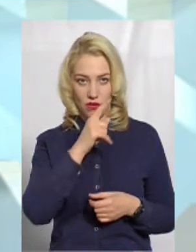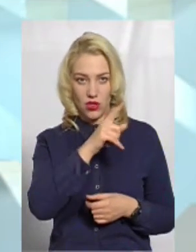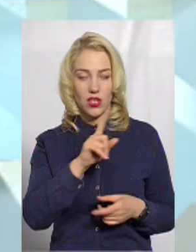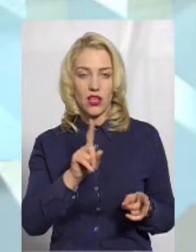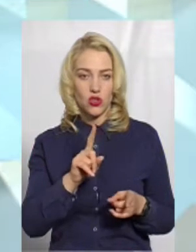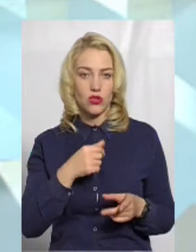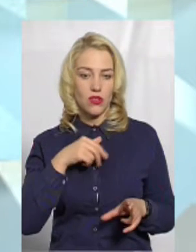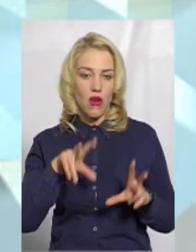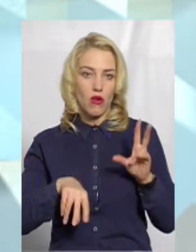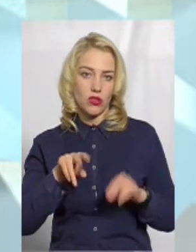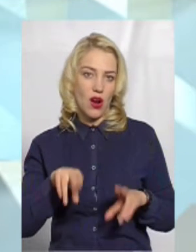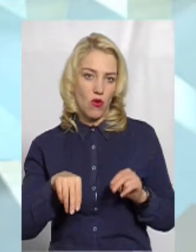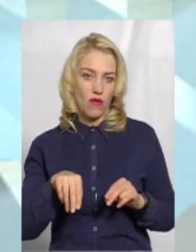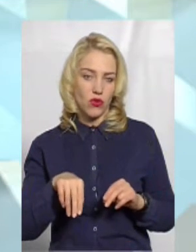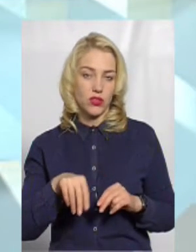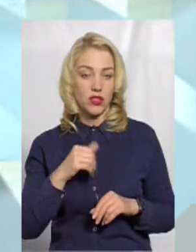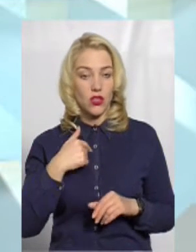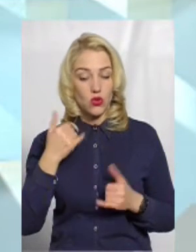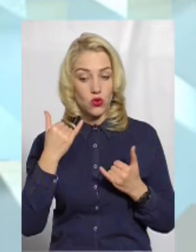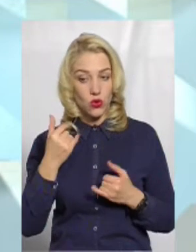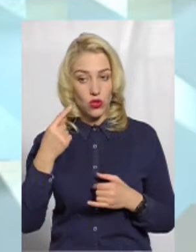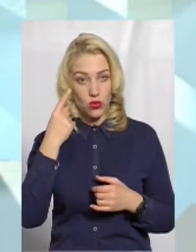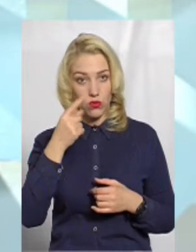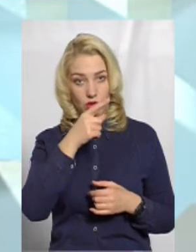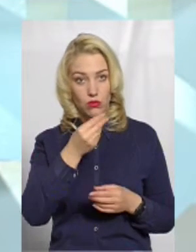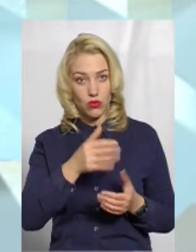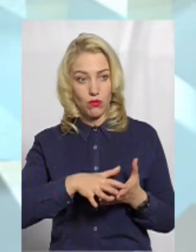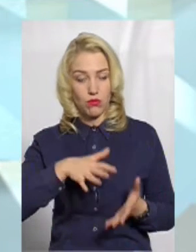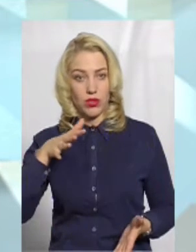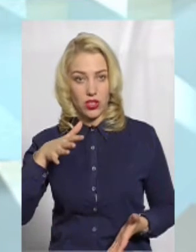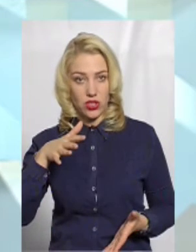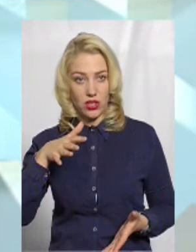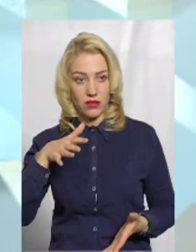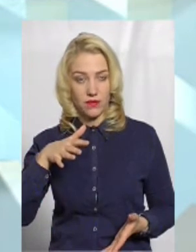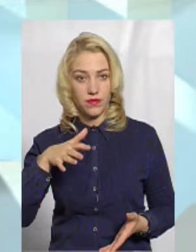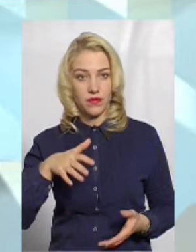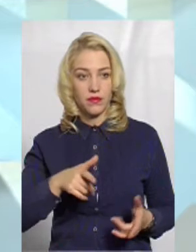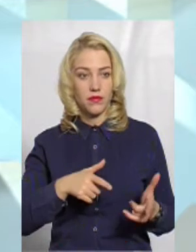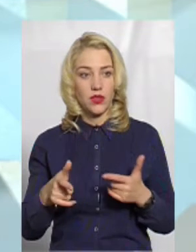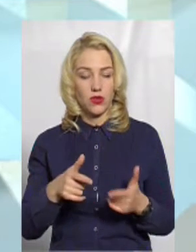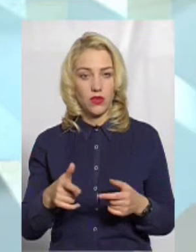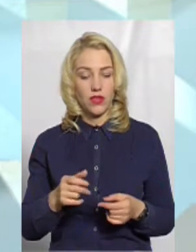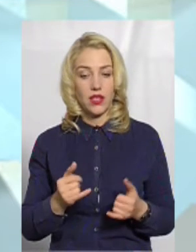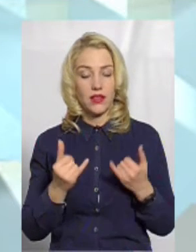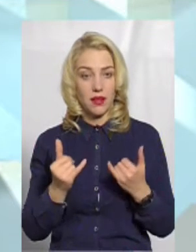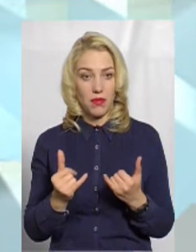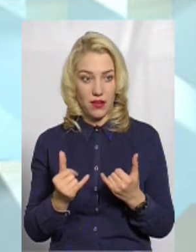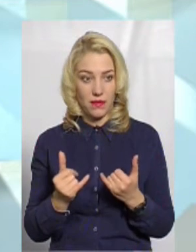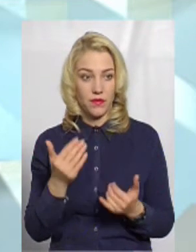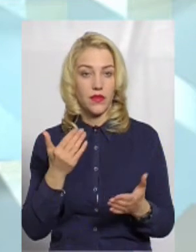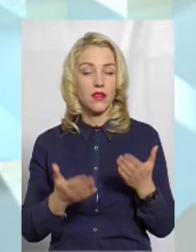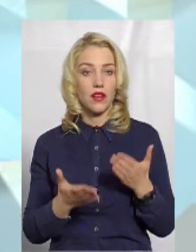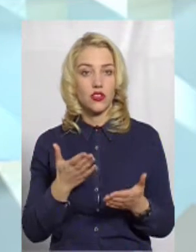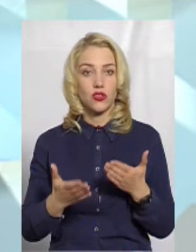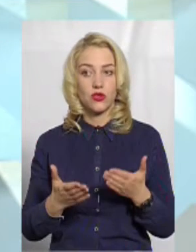розраховували. Сьогодні там, я думаю, більша сума підготовлена. Тепер якщо